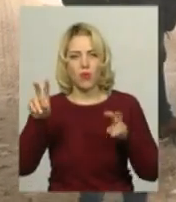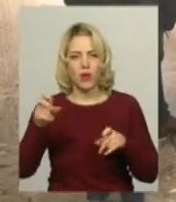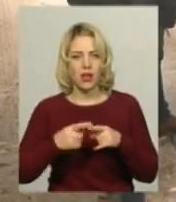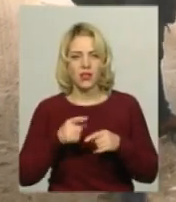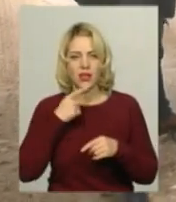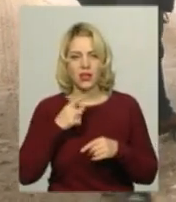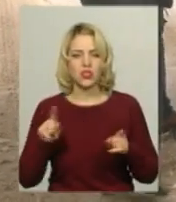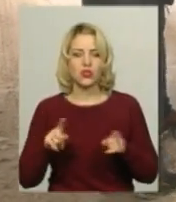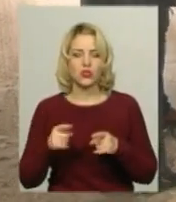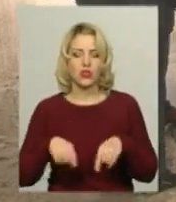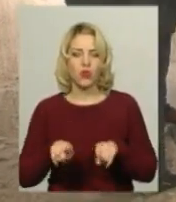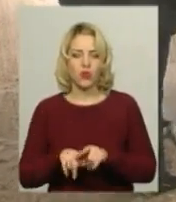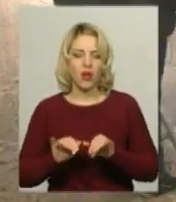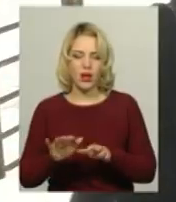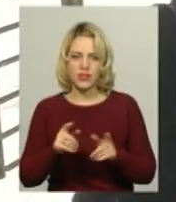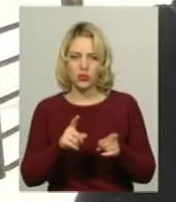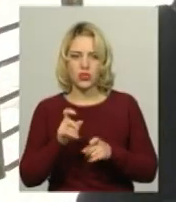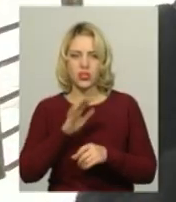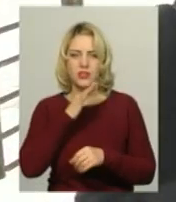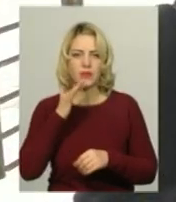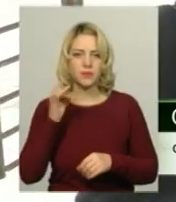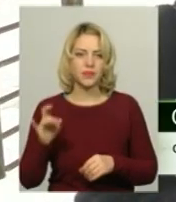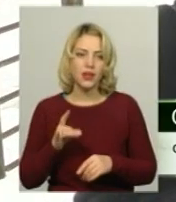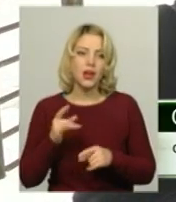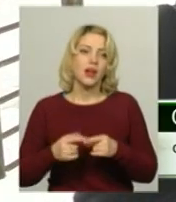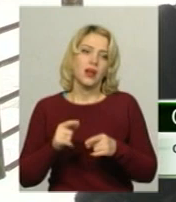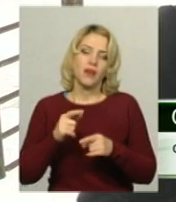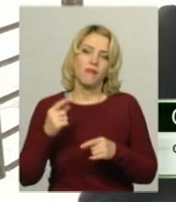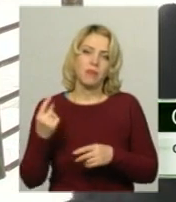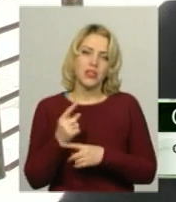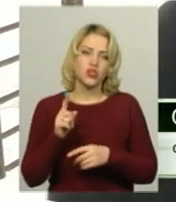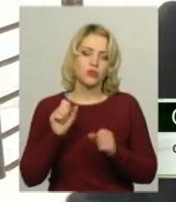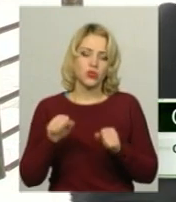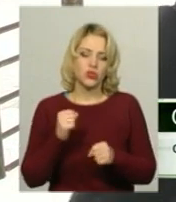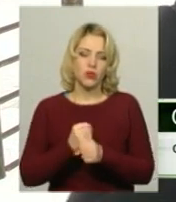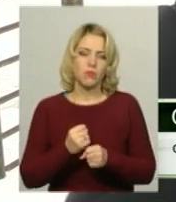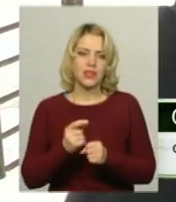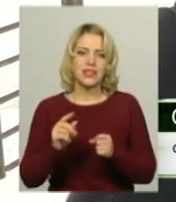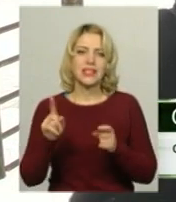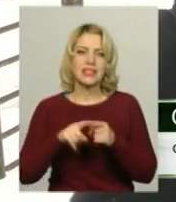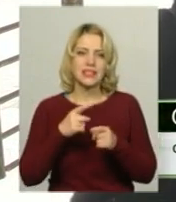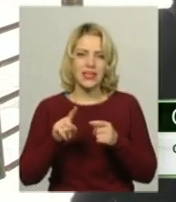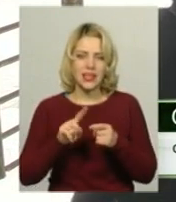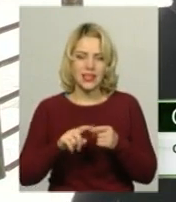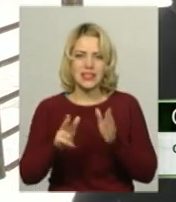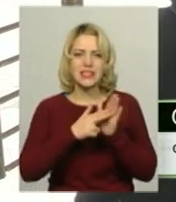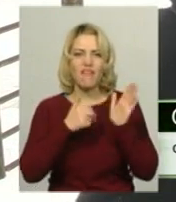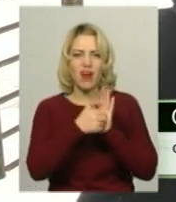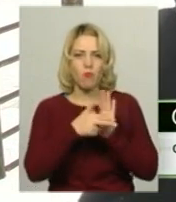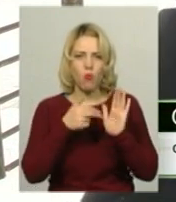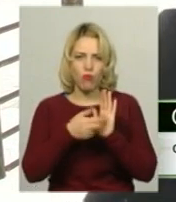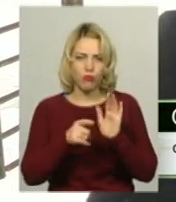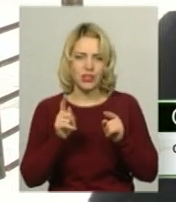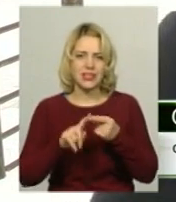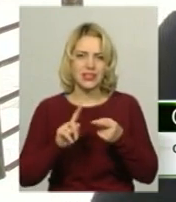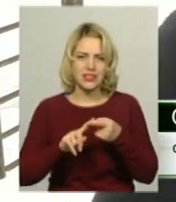до такої акції долучаються не вперше. Саме перше, саме мале, що можна зробити, це зафарбовувати оці надписи, щоб їх